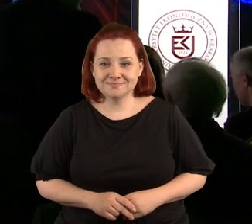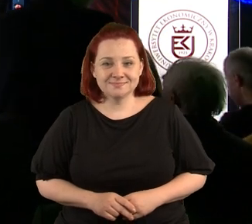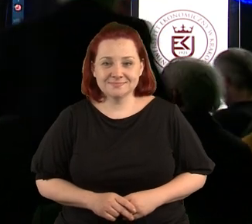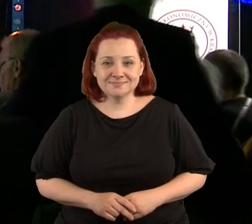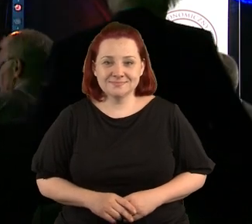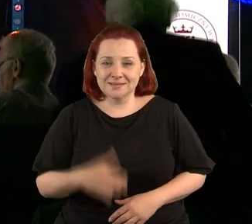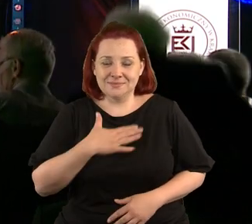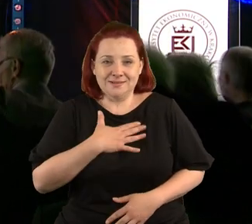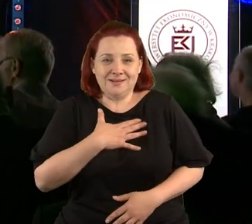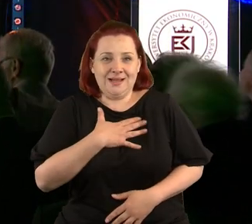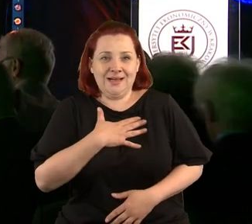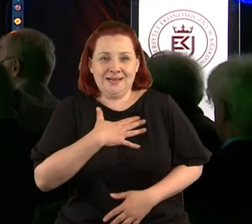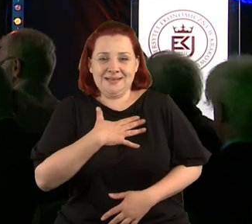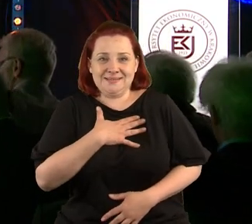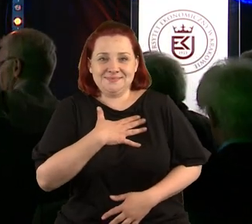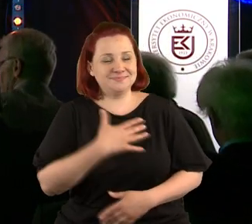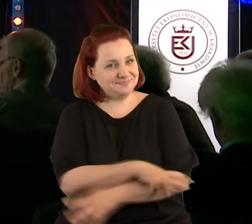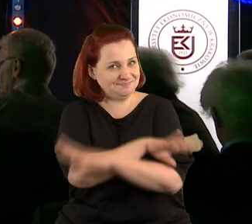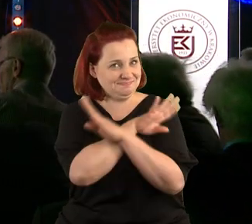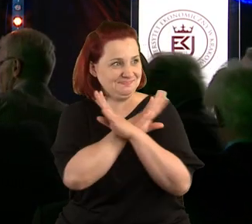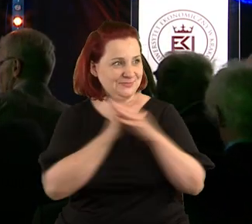tym, że mogę stanąć przed Wami.